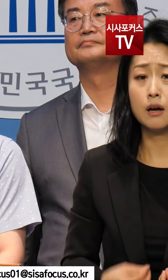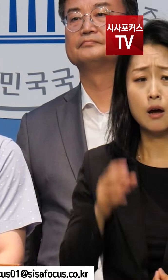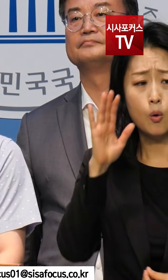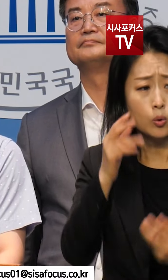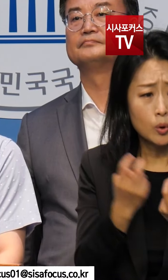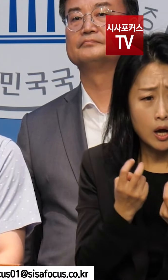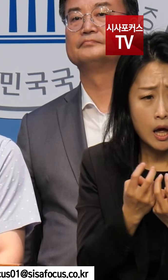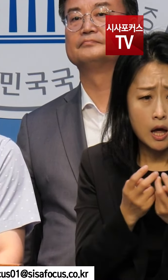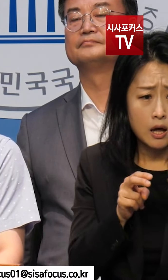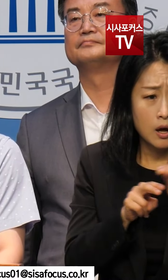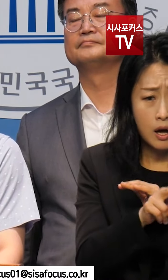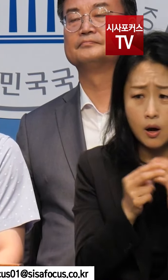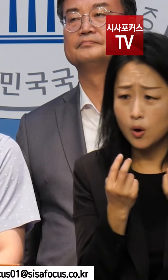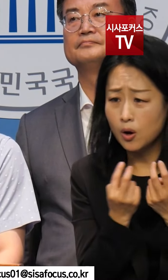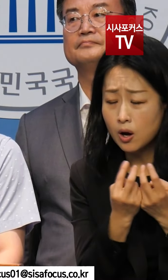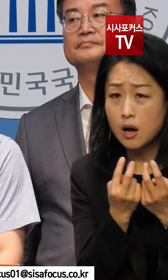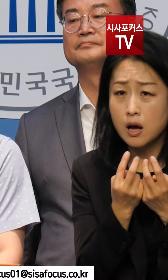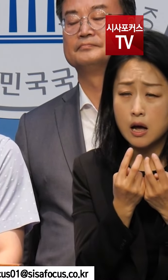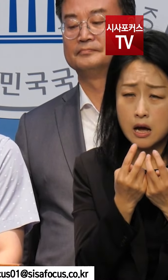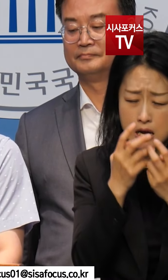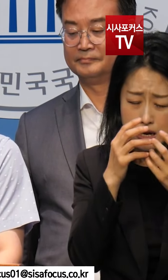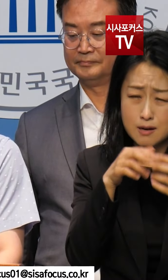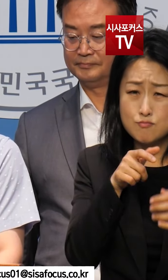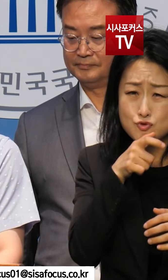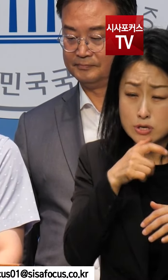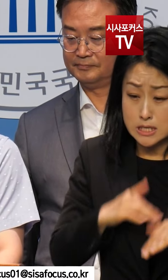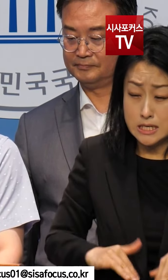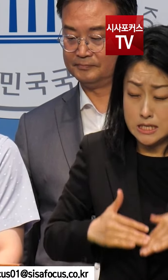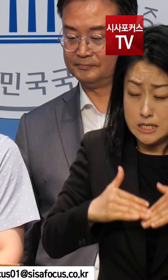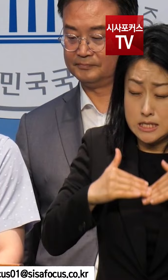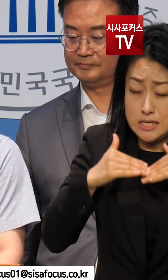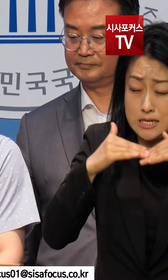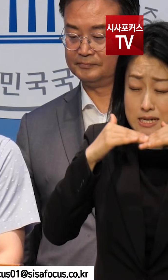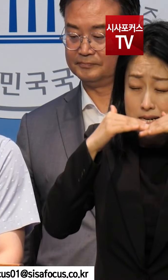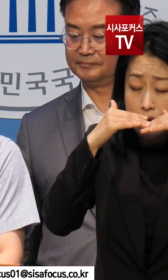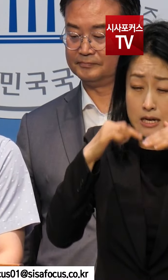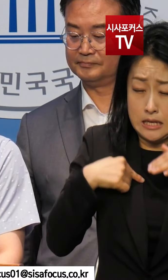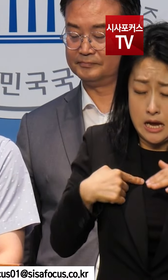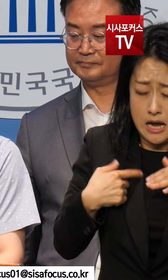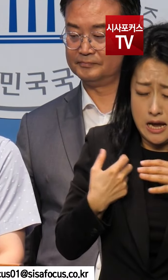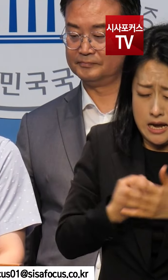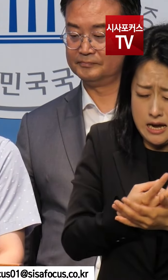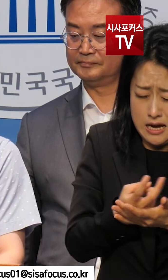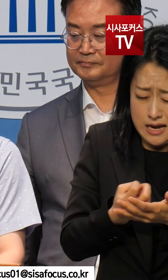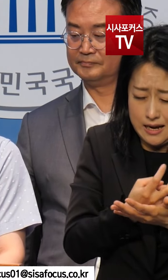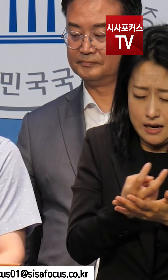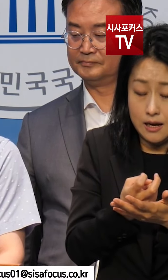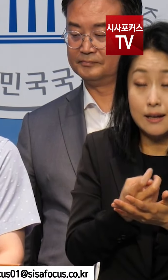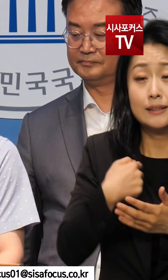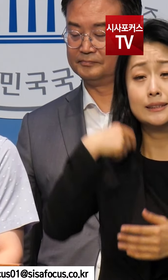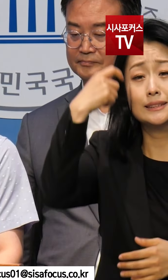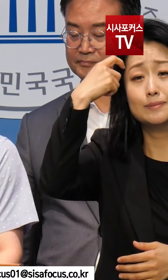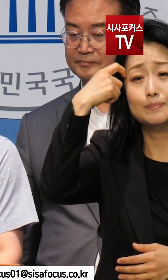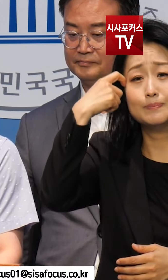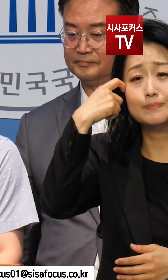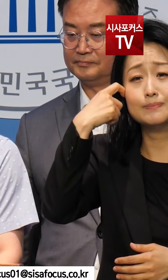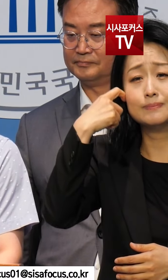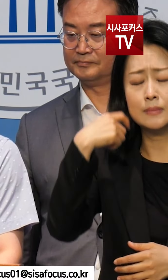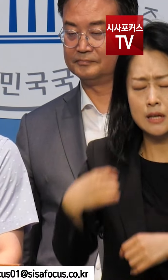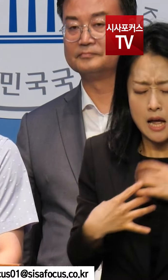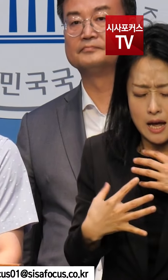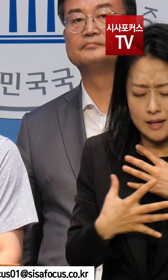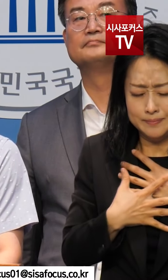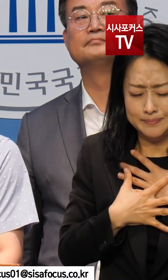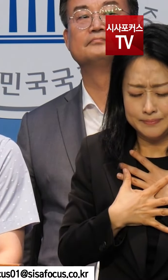해야 빠져나갈 수 있을까, 살고 싶다는 생각 하나로 몸부림치는 내 몸속의 세포 하나하나들, 그때를